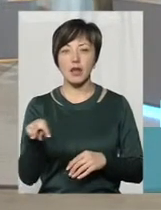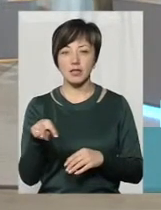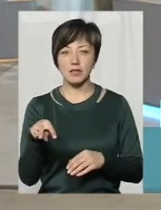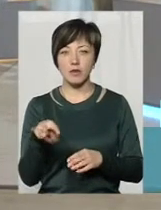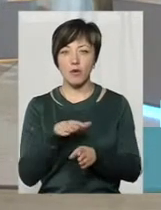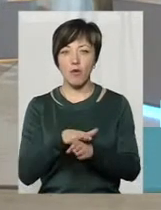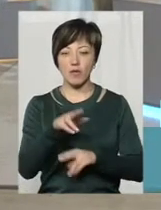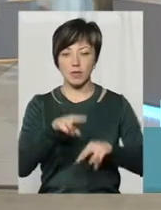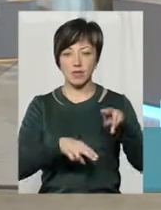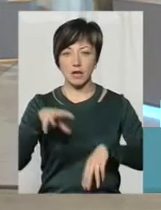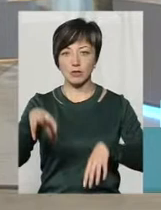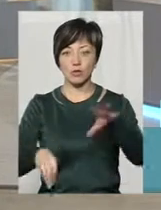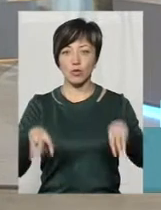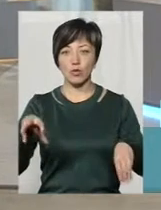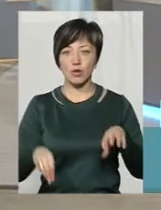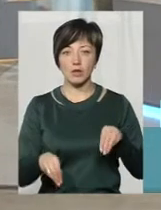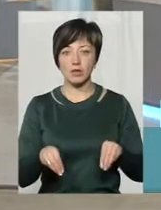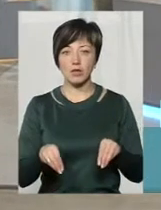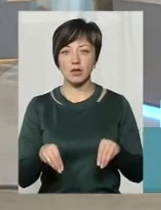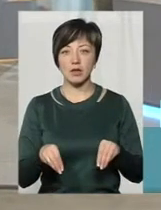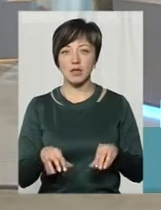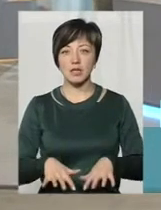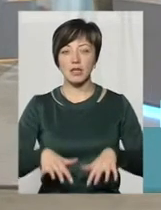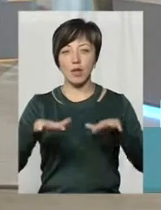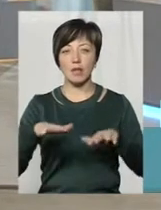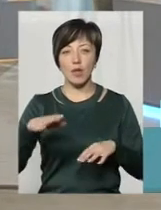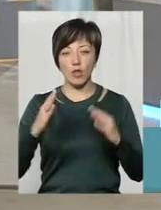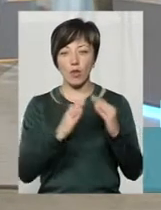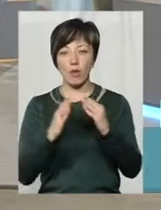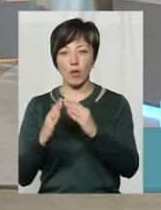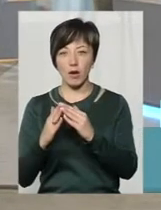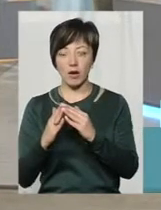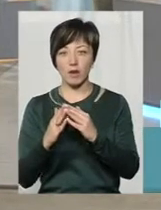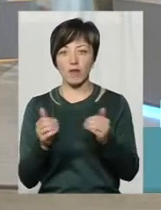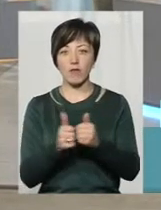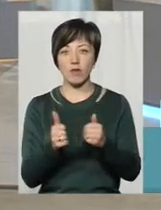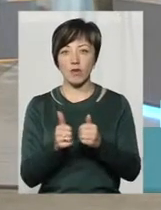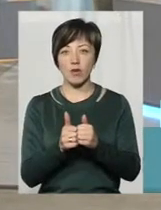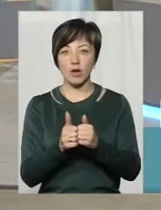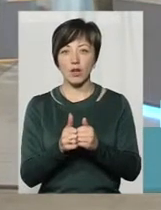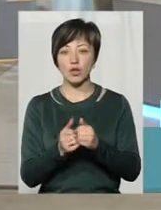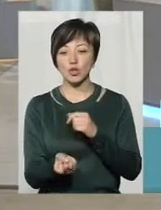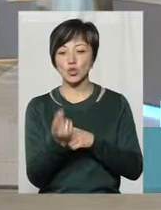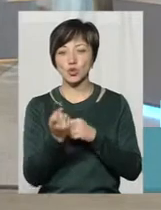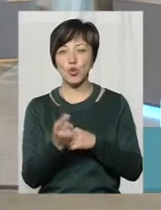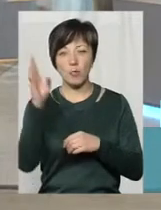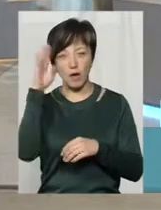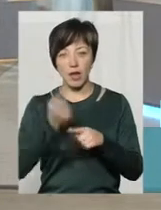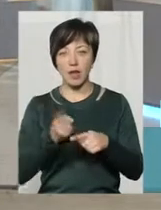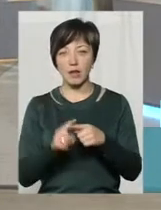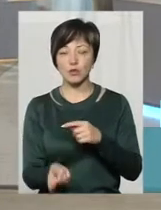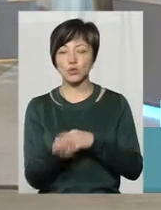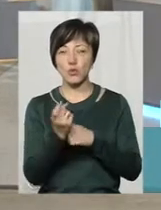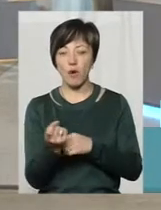засорений, нас натапливають діма, які вталі учасник бутві самого струнка. Цей струнок